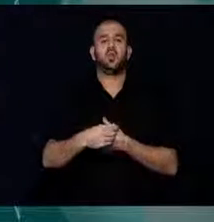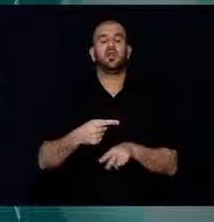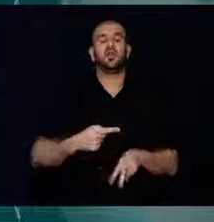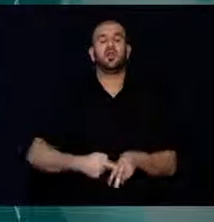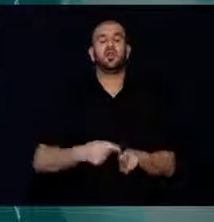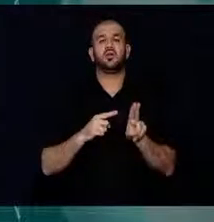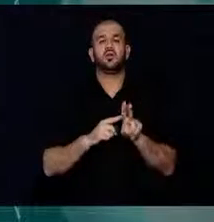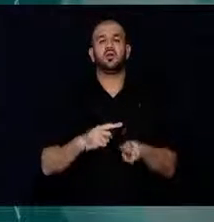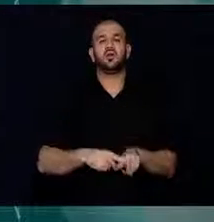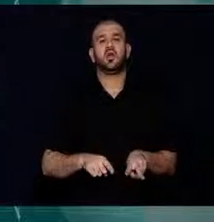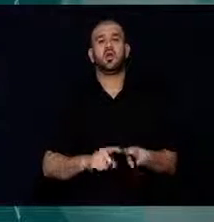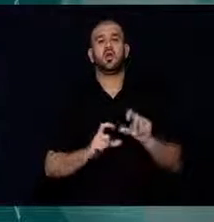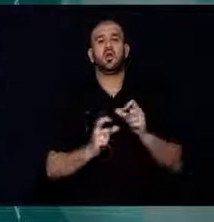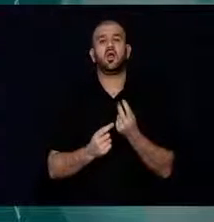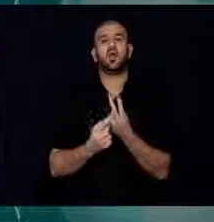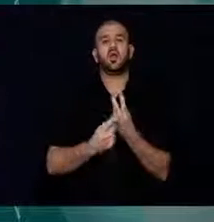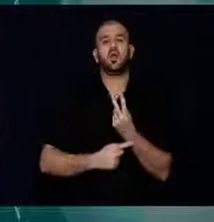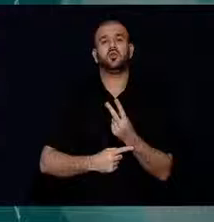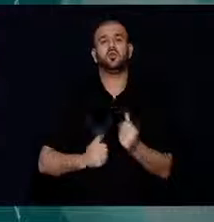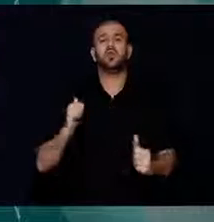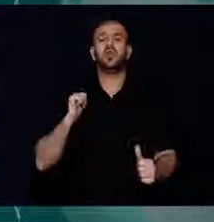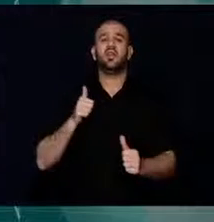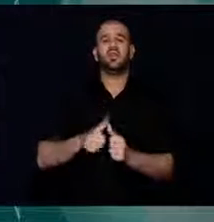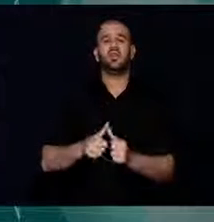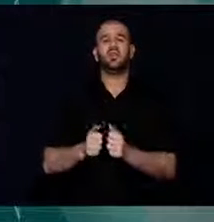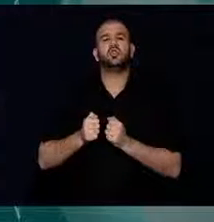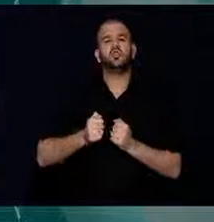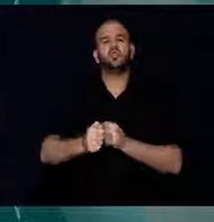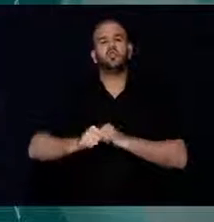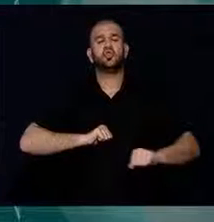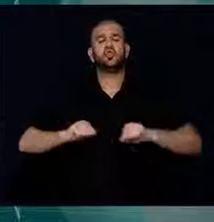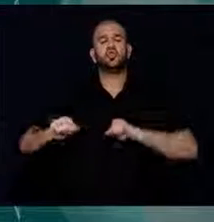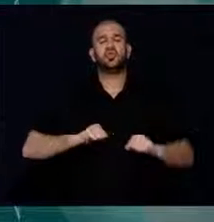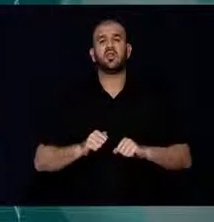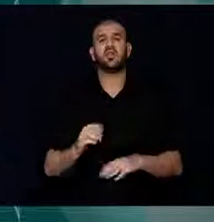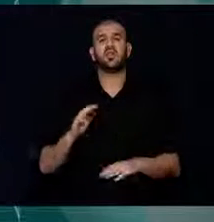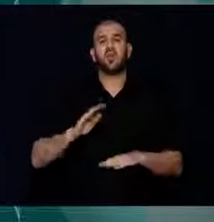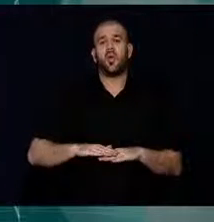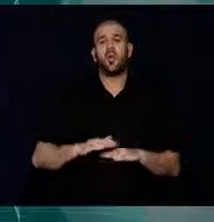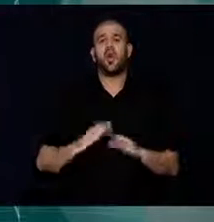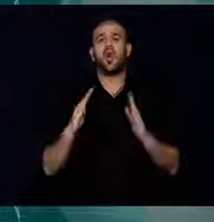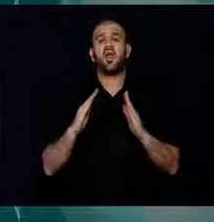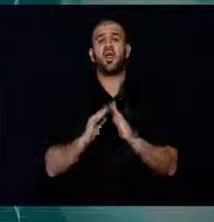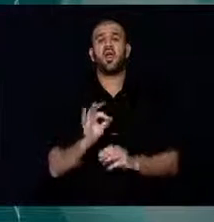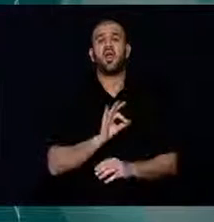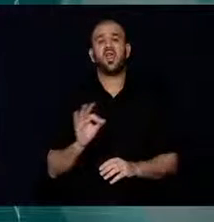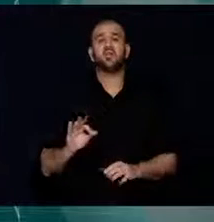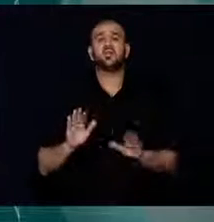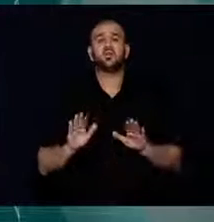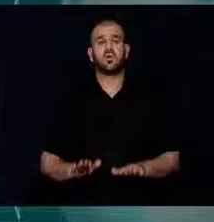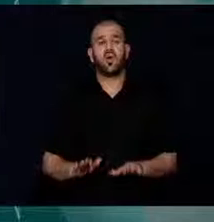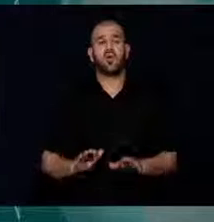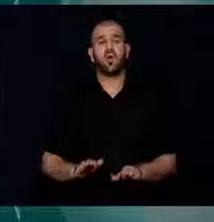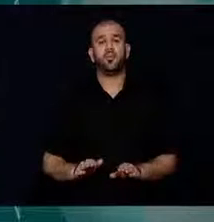Yeniden şiddete uğrama, Evsiz kalma, Maddi sıkıntı, Çocuklarını